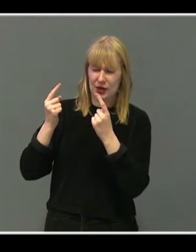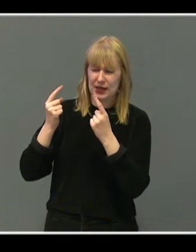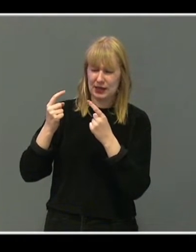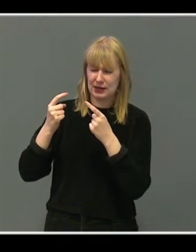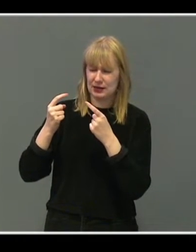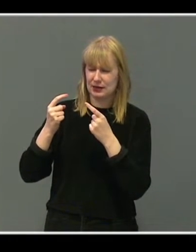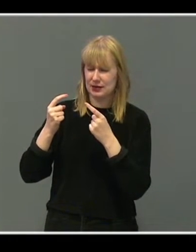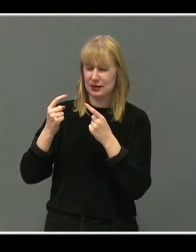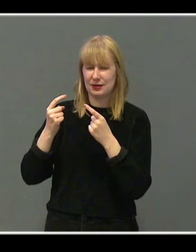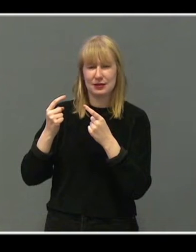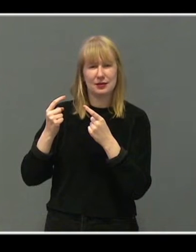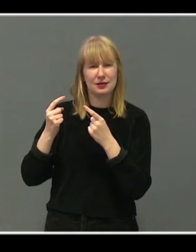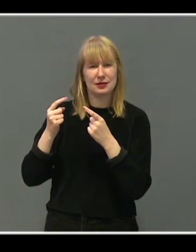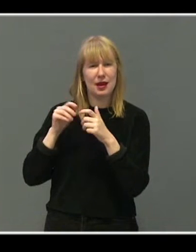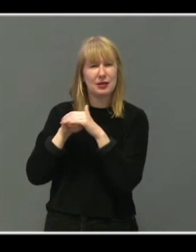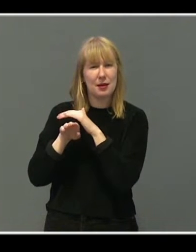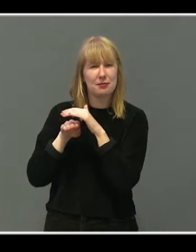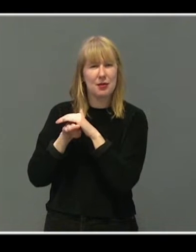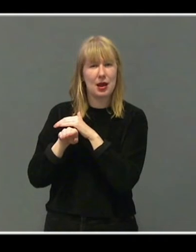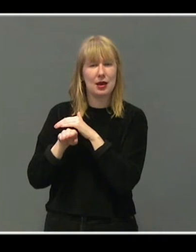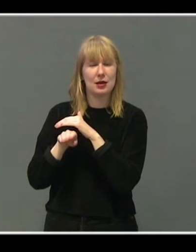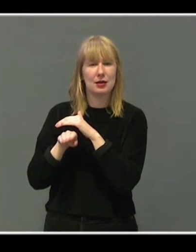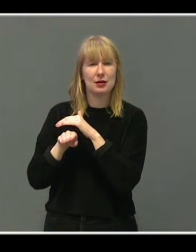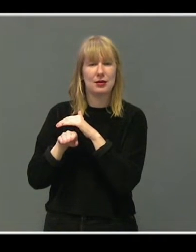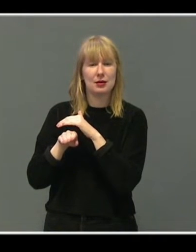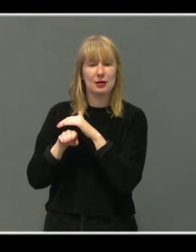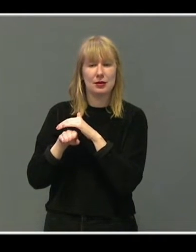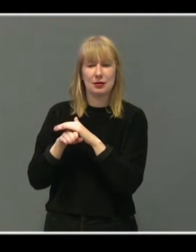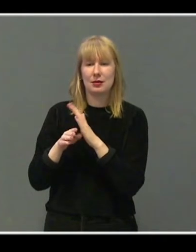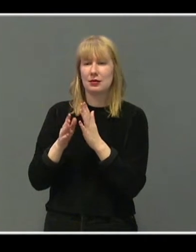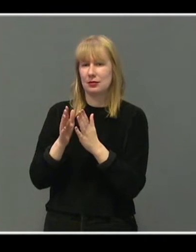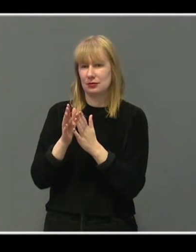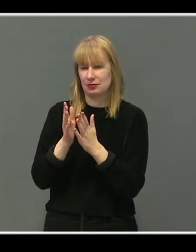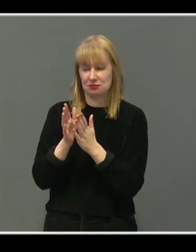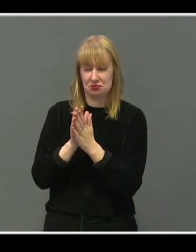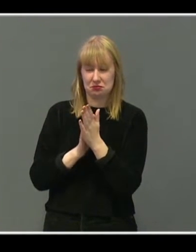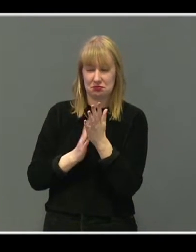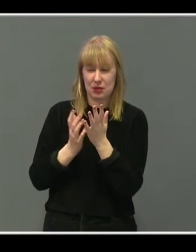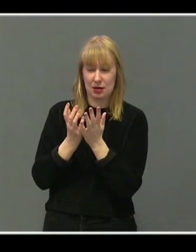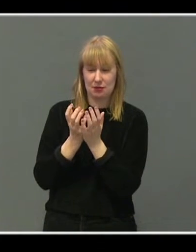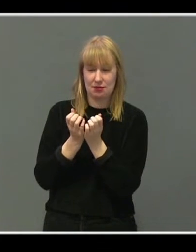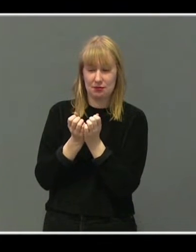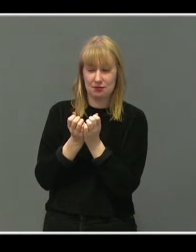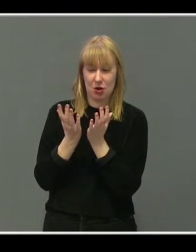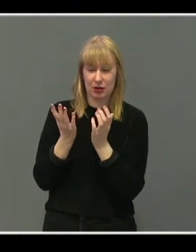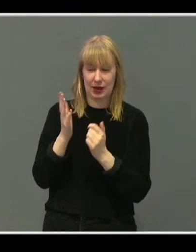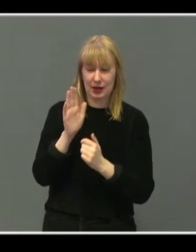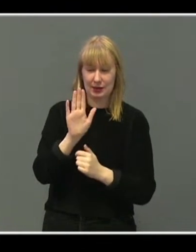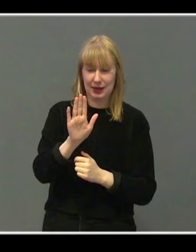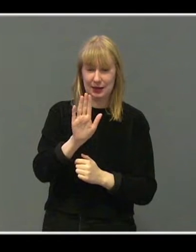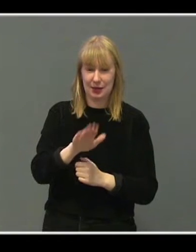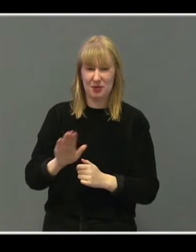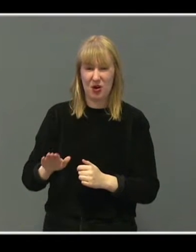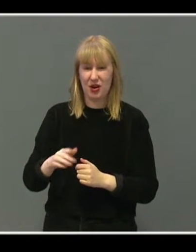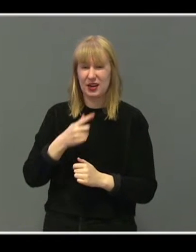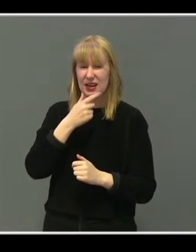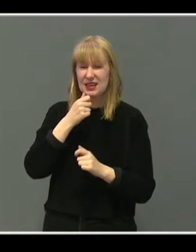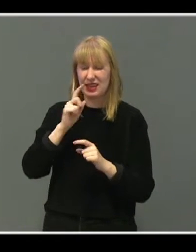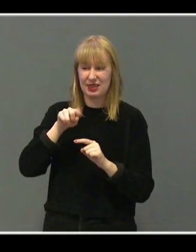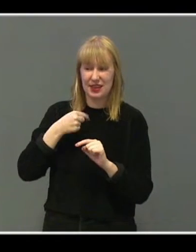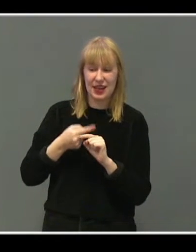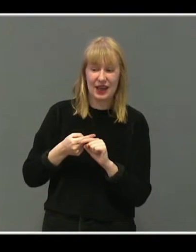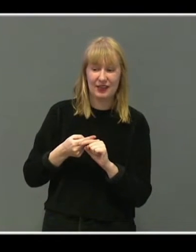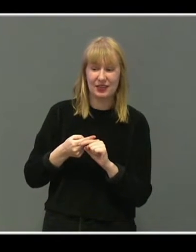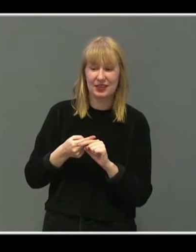et kjøkkenbord. Det er vel en situasjon mange av dine barn, holdt jeg på å si. De du følger opp,